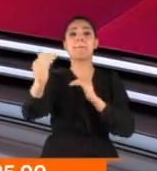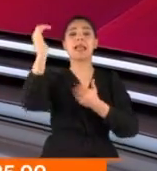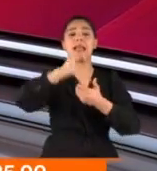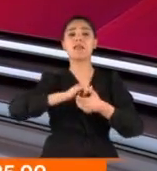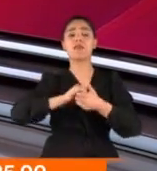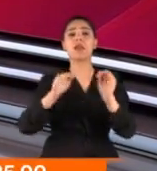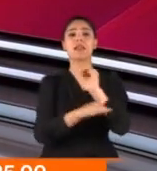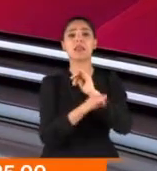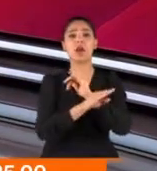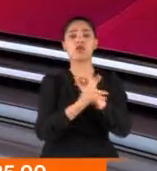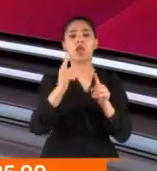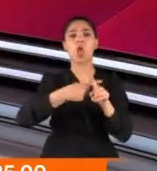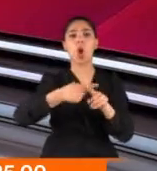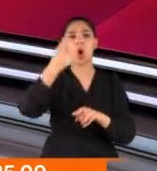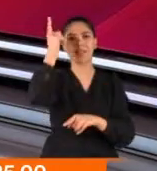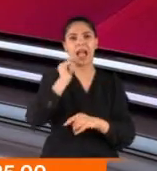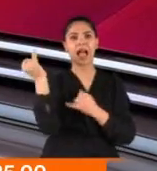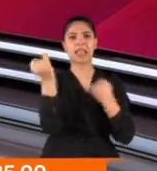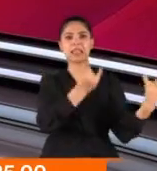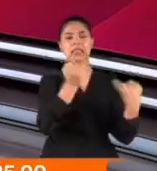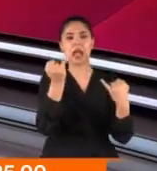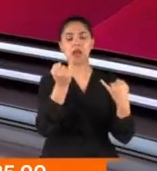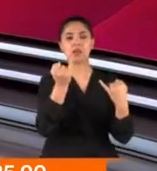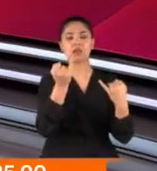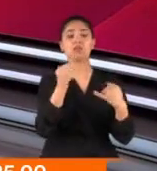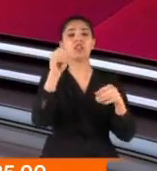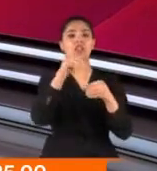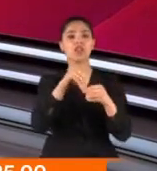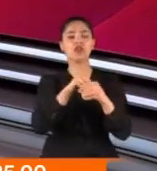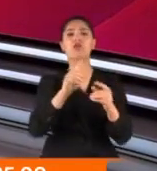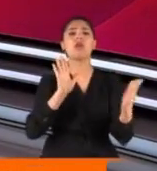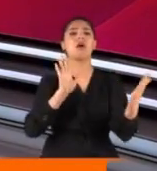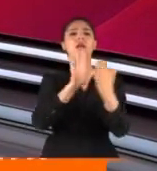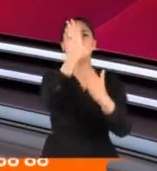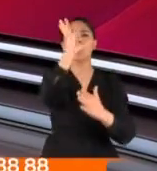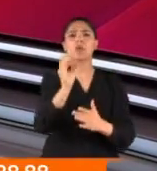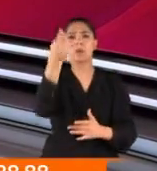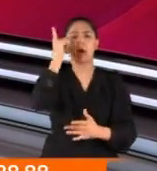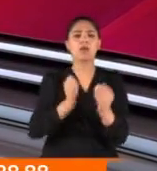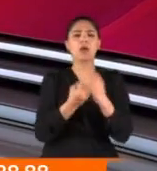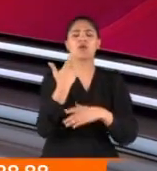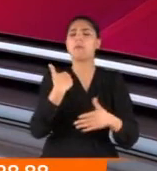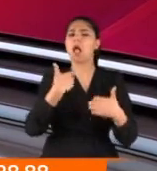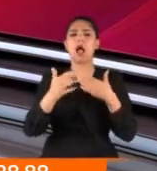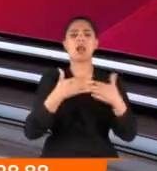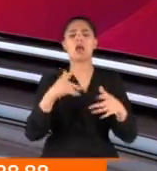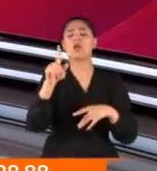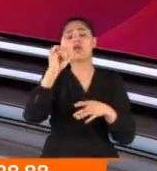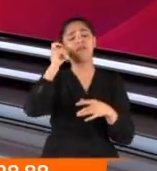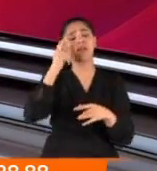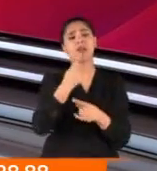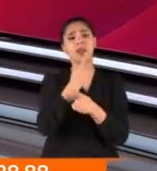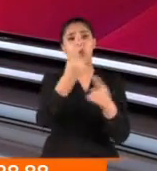İttifakı'nda yaşanan ortak aday tartışmasına karşımıza kimin aday çıkacağı bizi ilgilendirmiyor yorumunu yaptı.